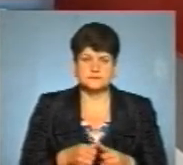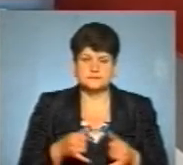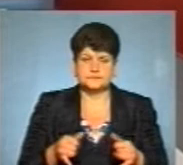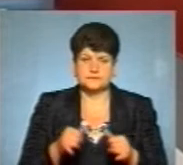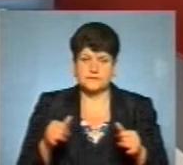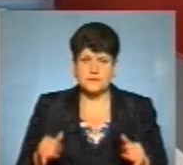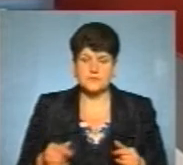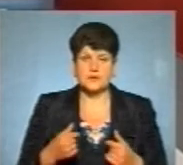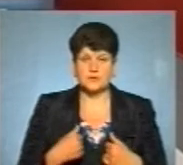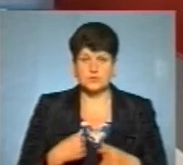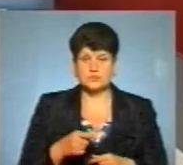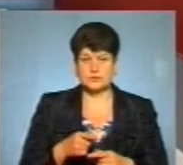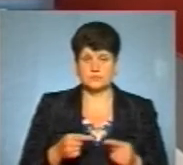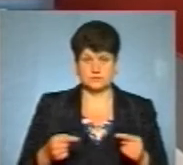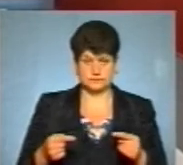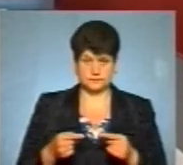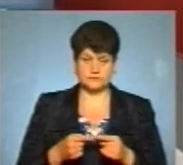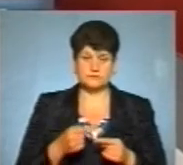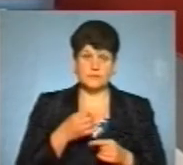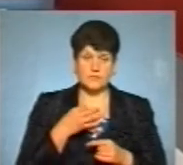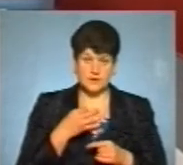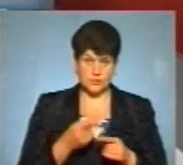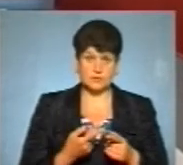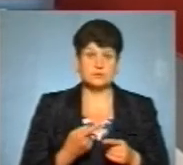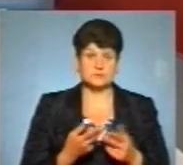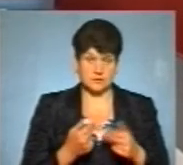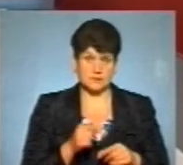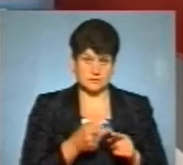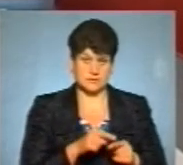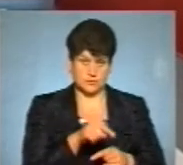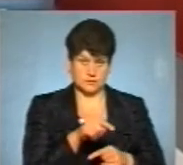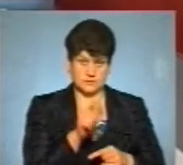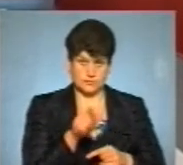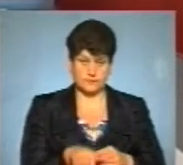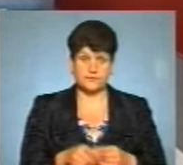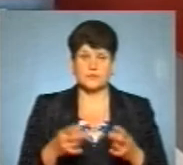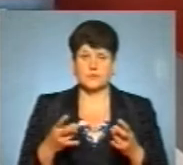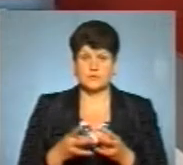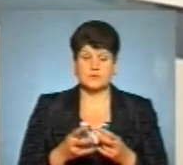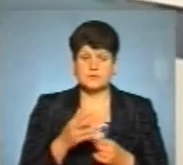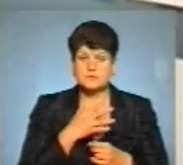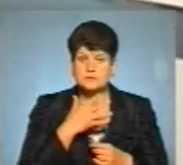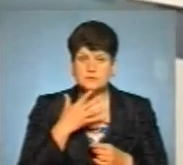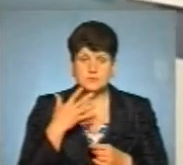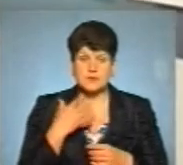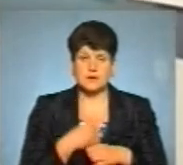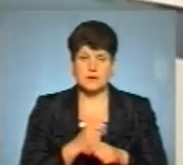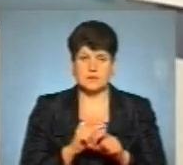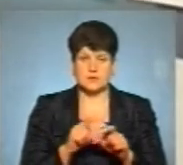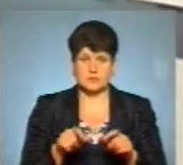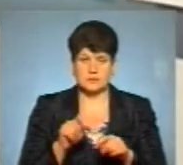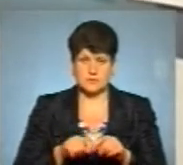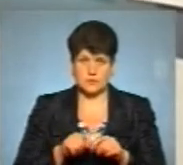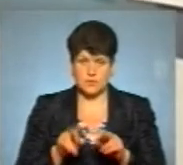Для того, щоб ми з певненістю сказали, що так, це саме ці люди, потребується цілий комплекс лабораторних